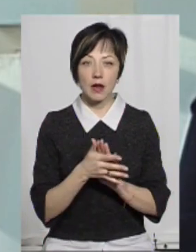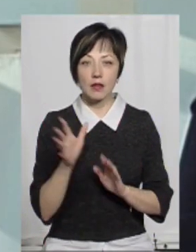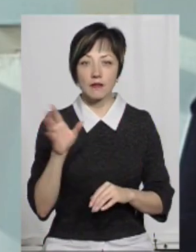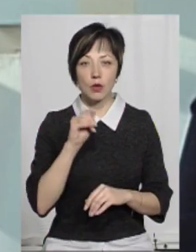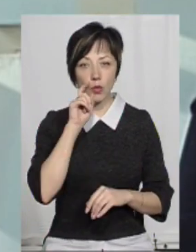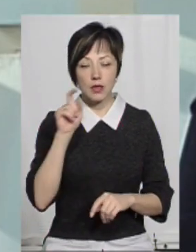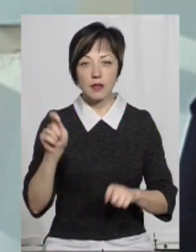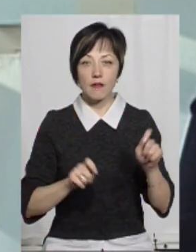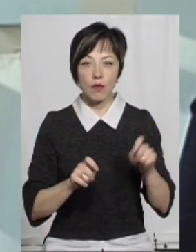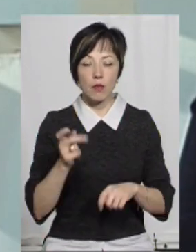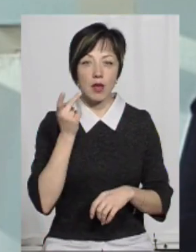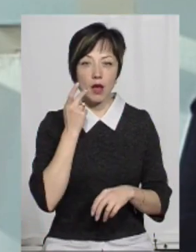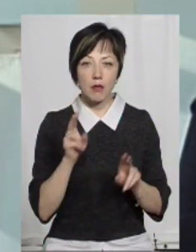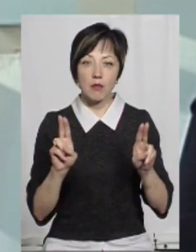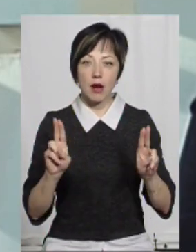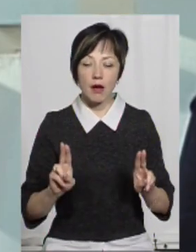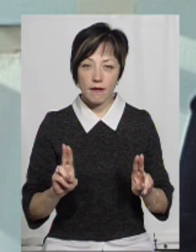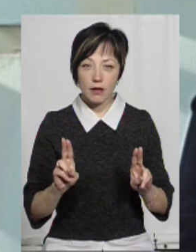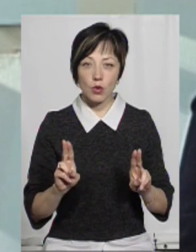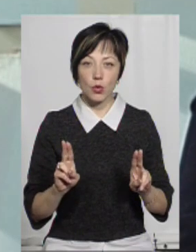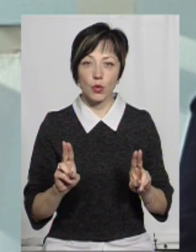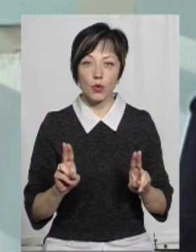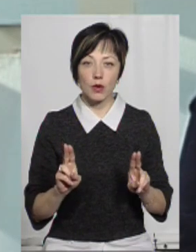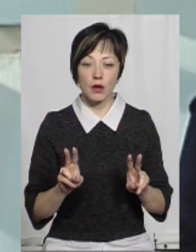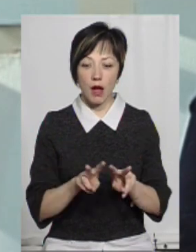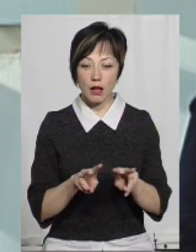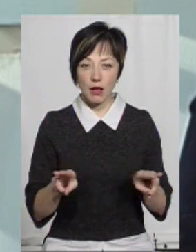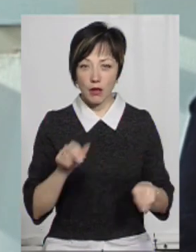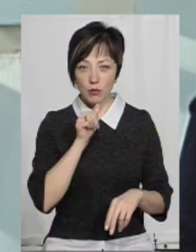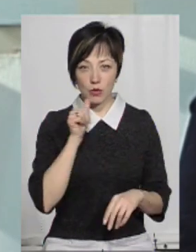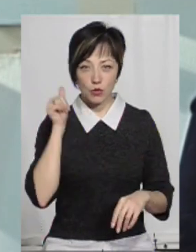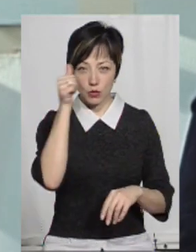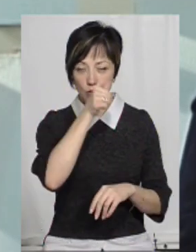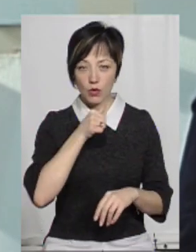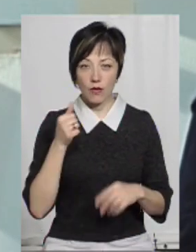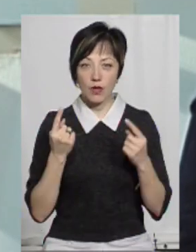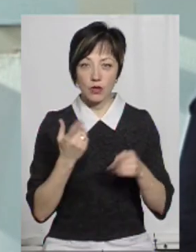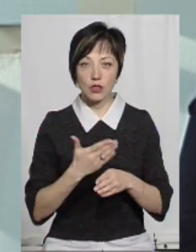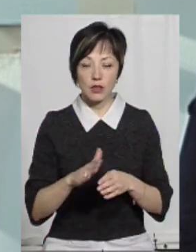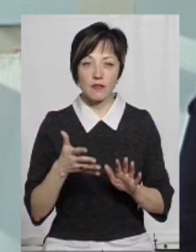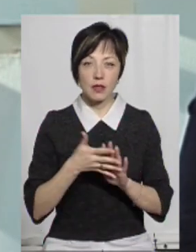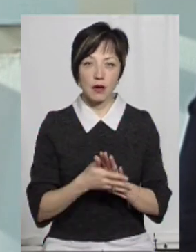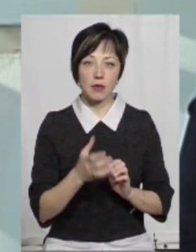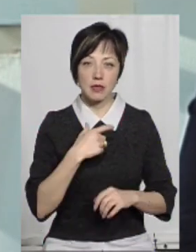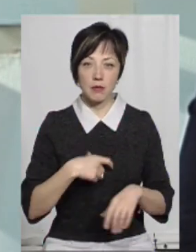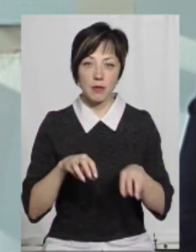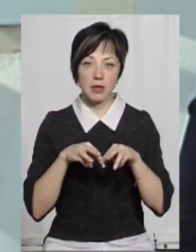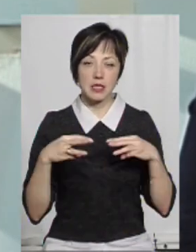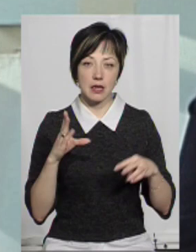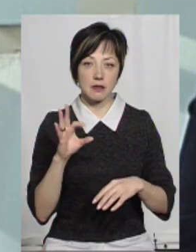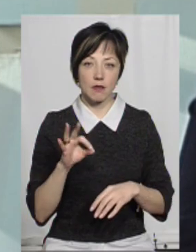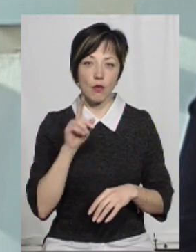всеукраїнський форум, як правило, із аналогом того року, леву частку витрат бере на себе